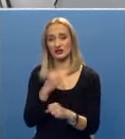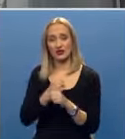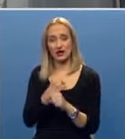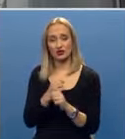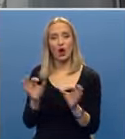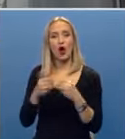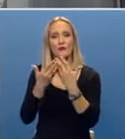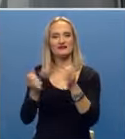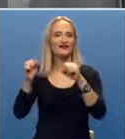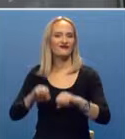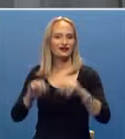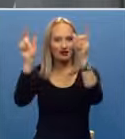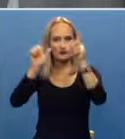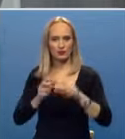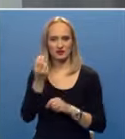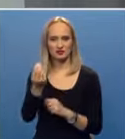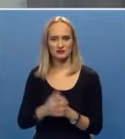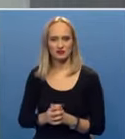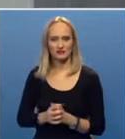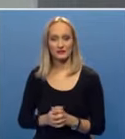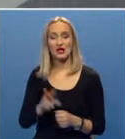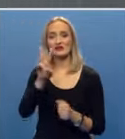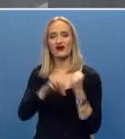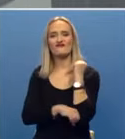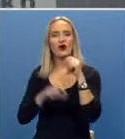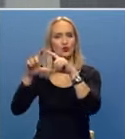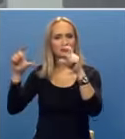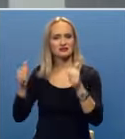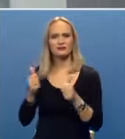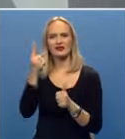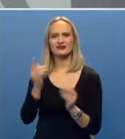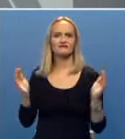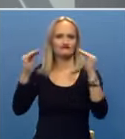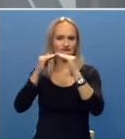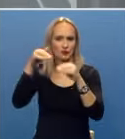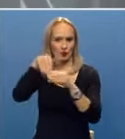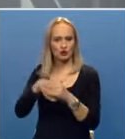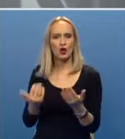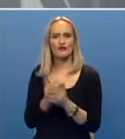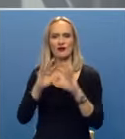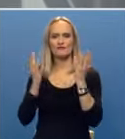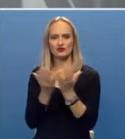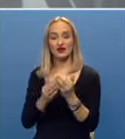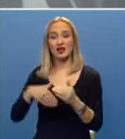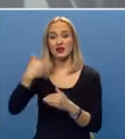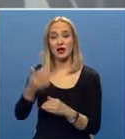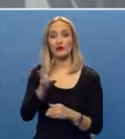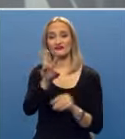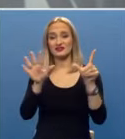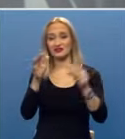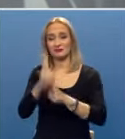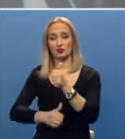radova obizbjedila je vlada Republike Srpske. Dva fakulteta su sada pod jednim krovom i u novim prostorijama nakon 27